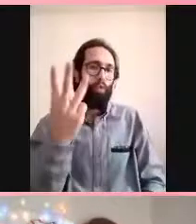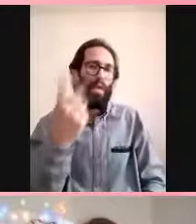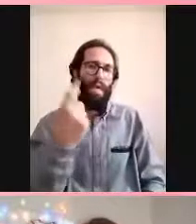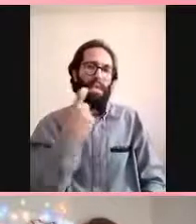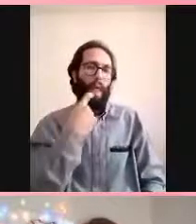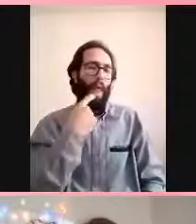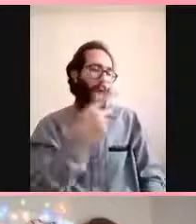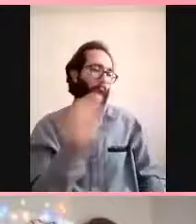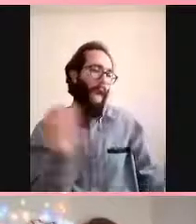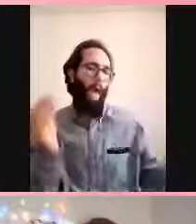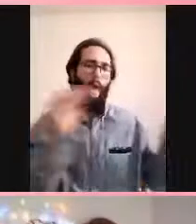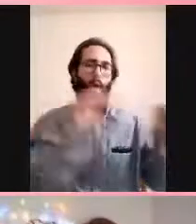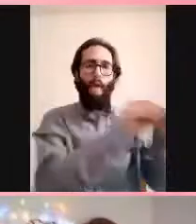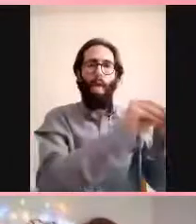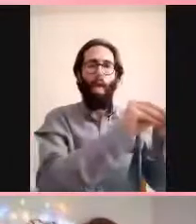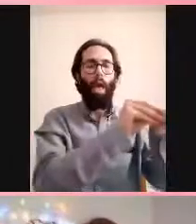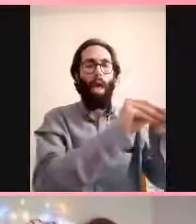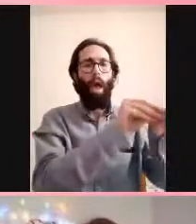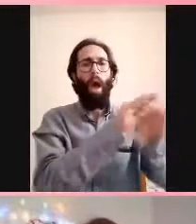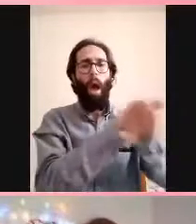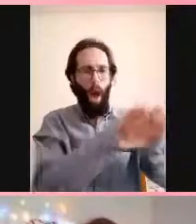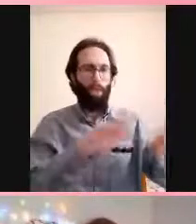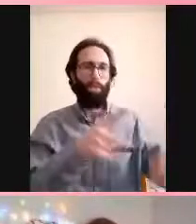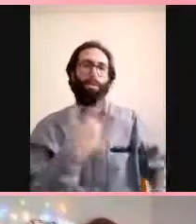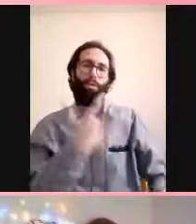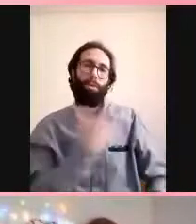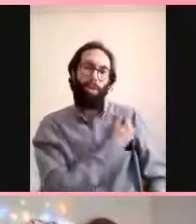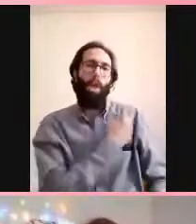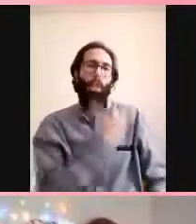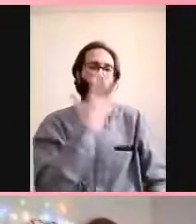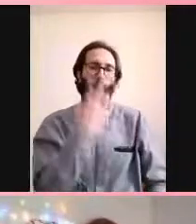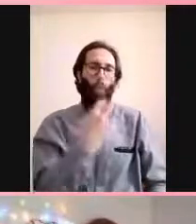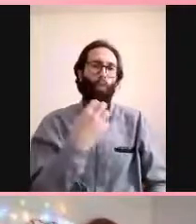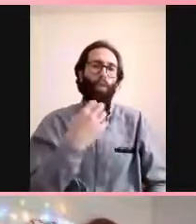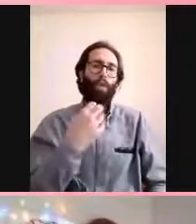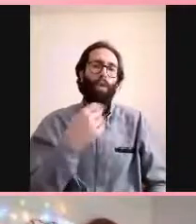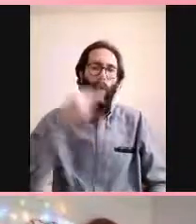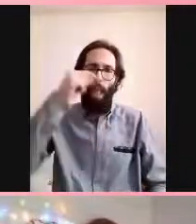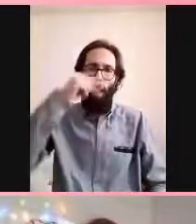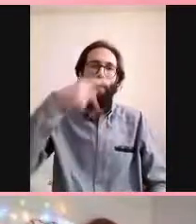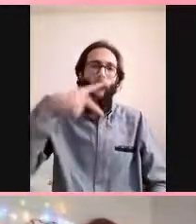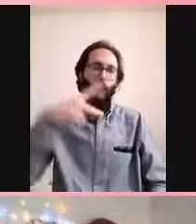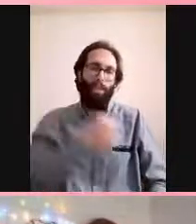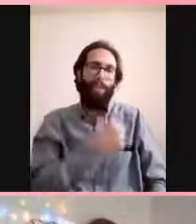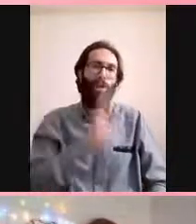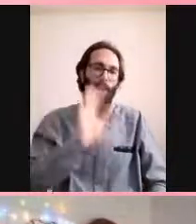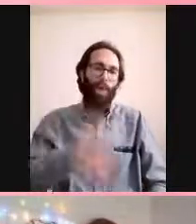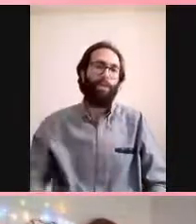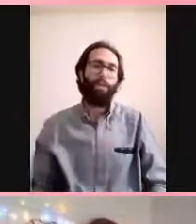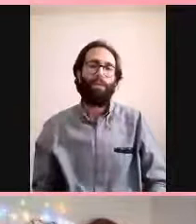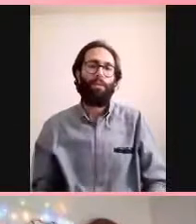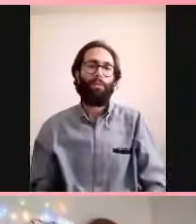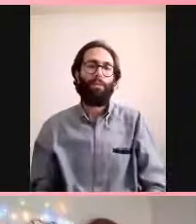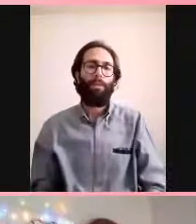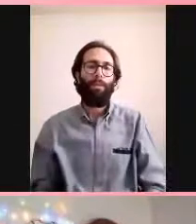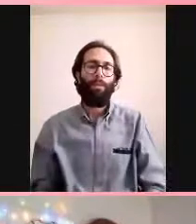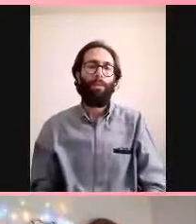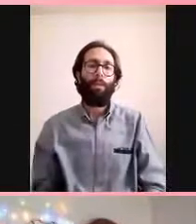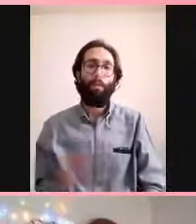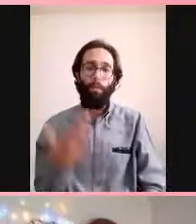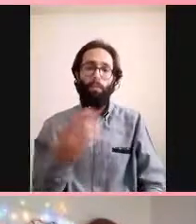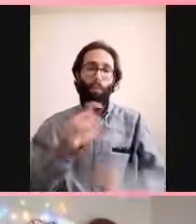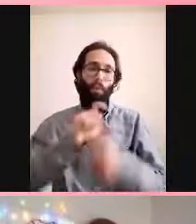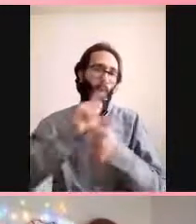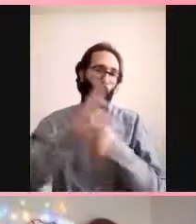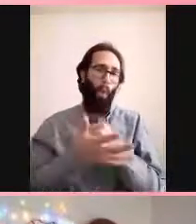her sene o domuz gribi aşısında olmuş oluyorsun onun için belki görünmüyor artık hani Covid-19'un da eklenmesi